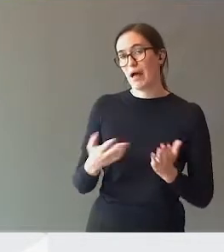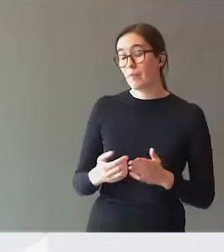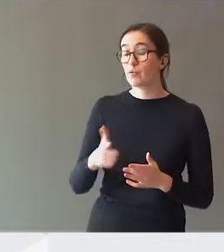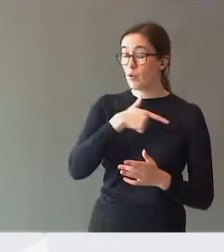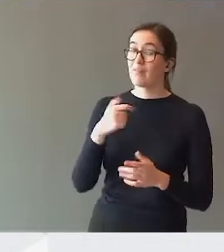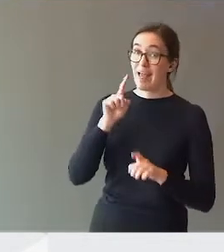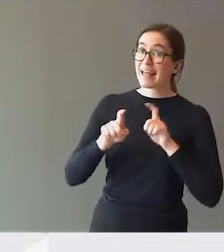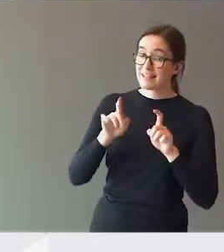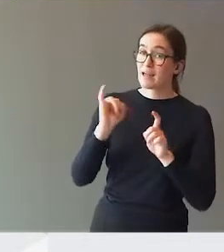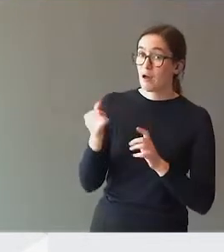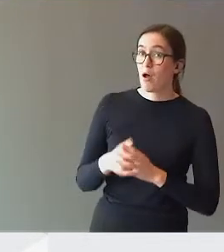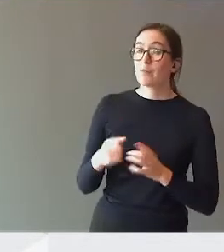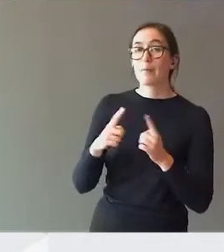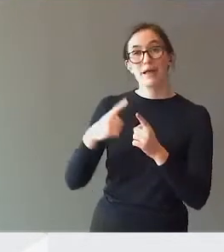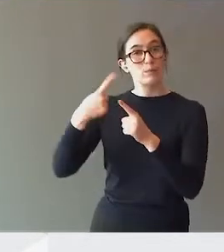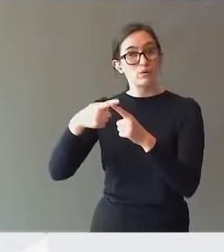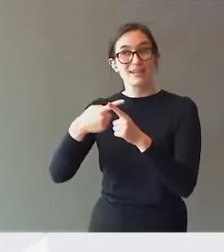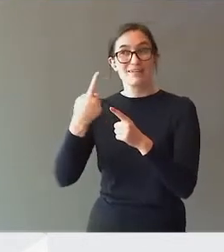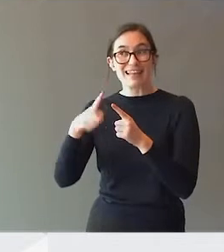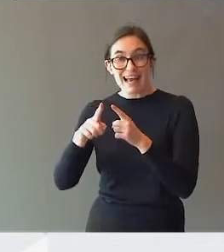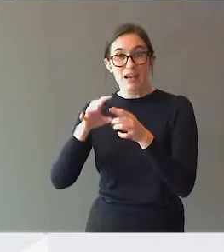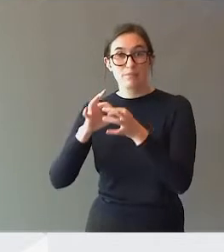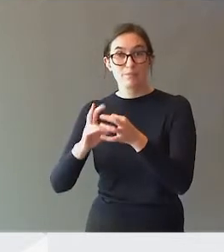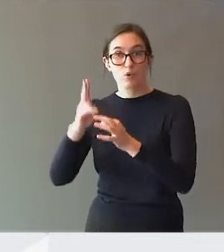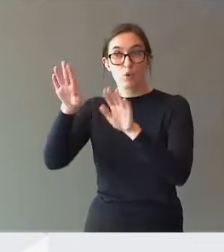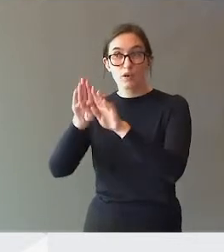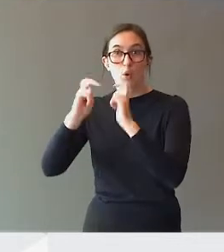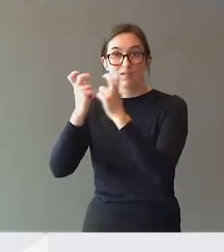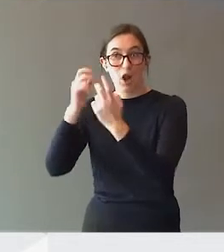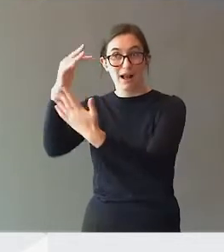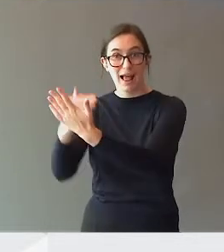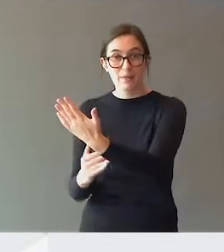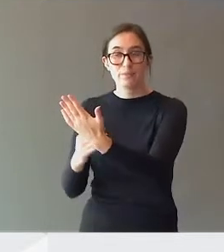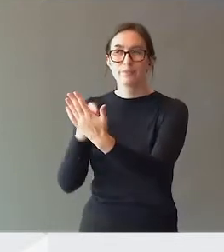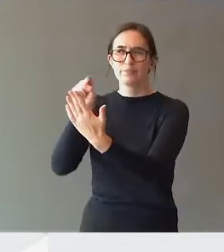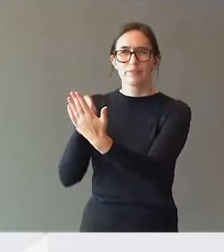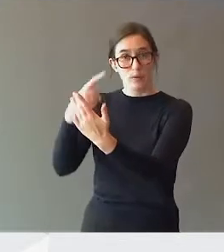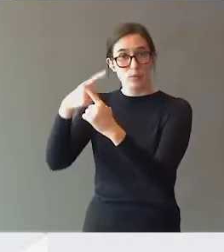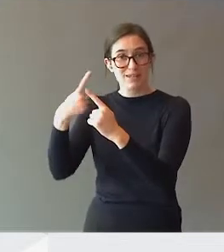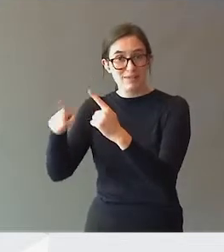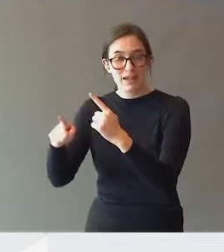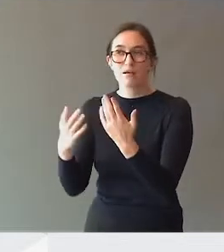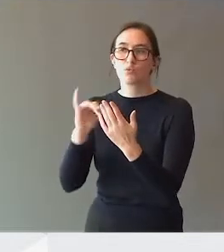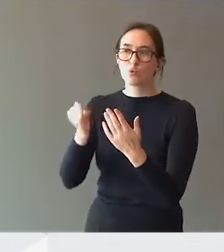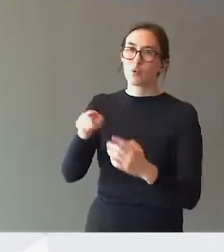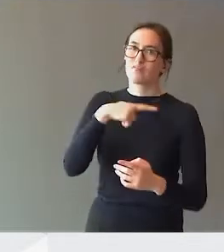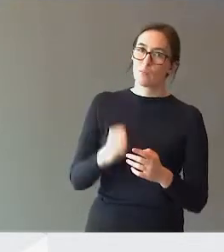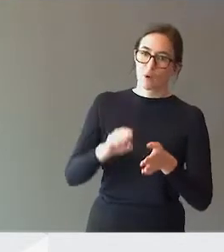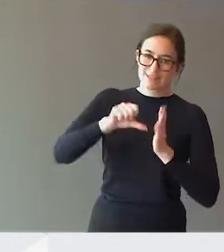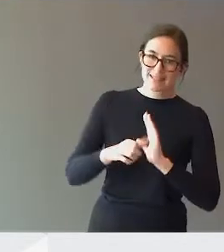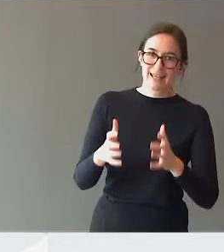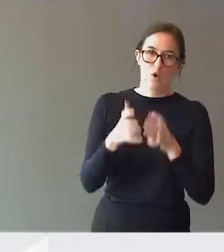kritiske. Men det vi er positive til i Nord-Lad-utvalget er at vi må sikre økt